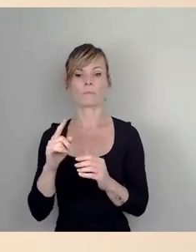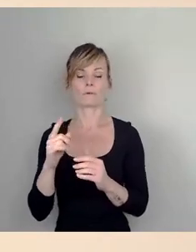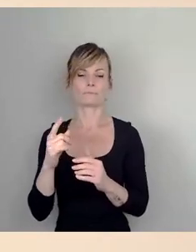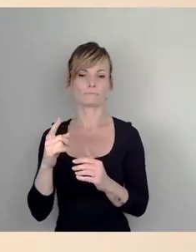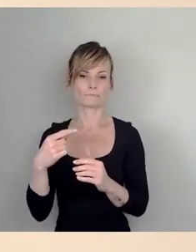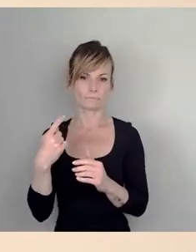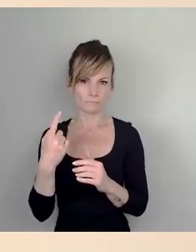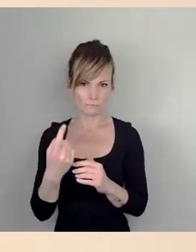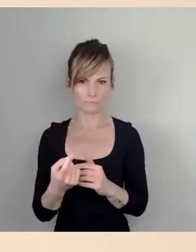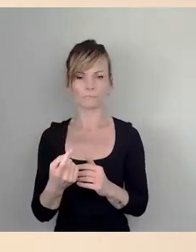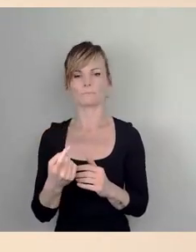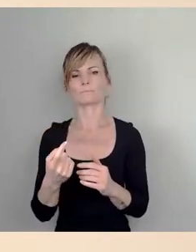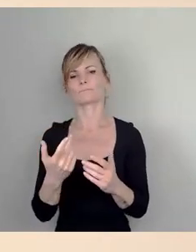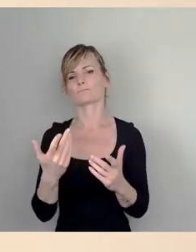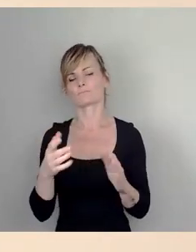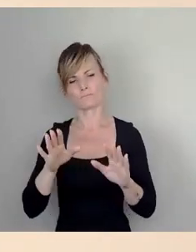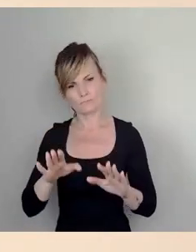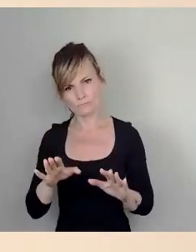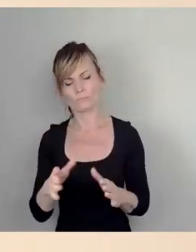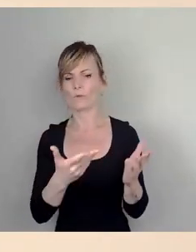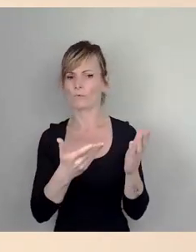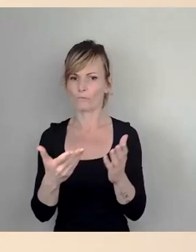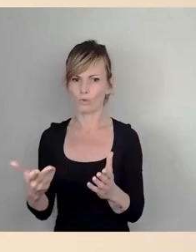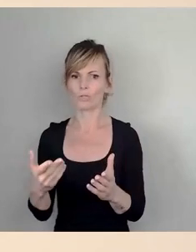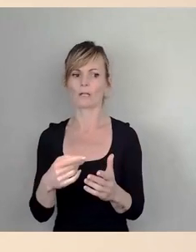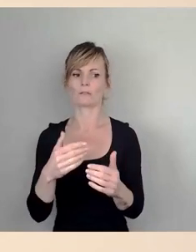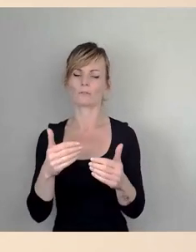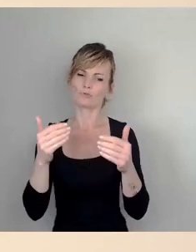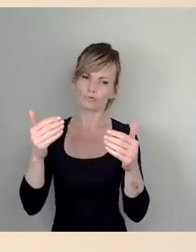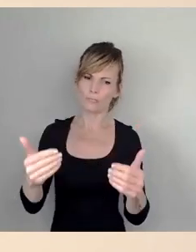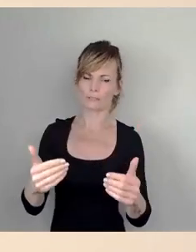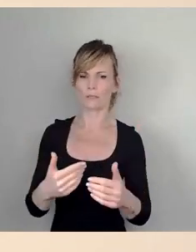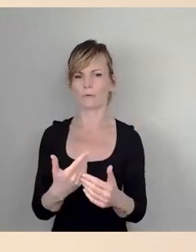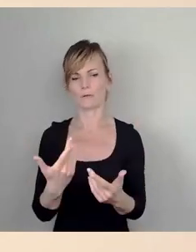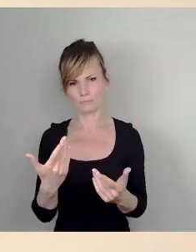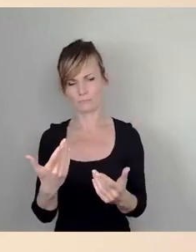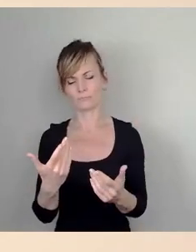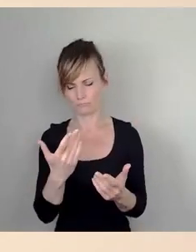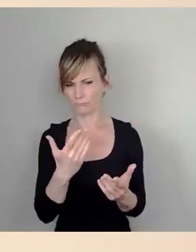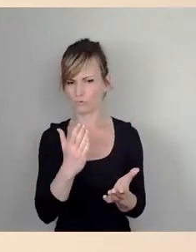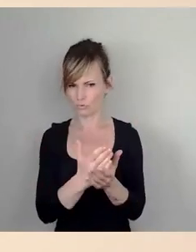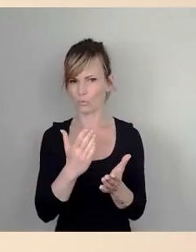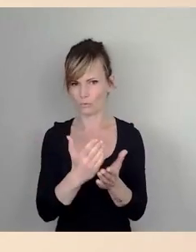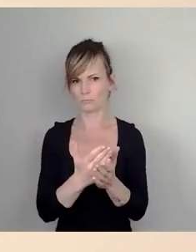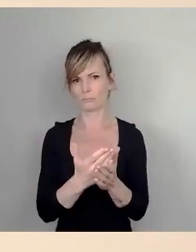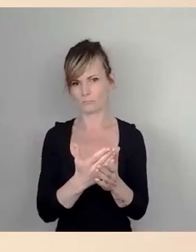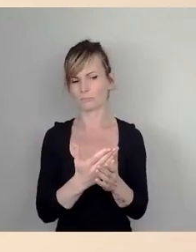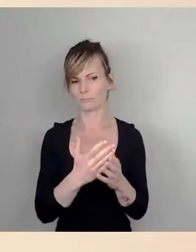auch mal vorstellen und diskutieren. Aber der Arbeitsauftrag ist in Bearbeitung und ich denke, wir werden eine Lösung